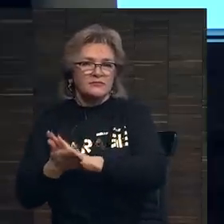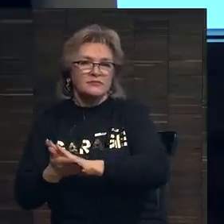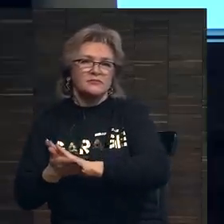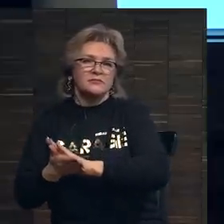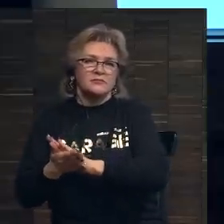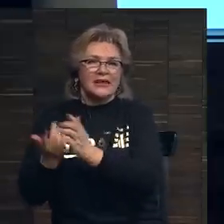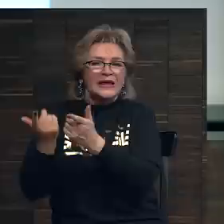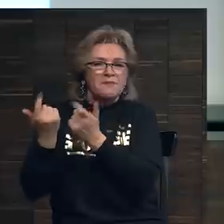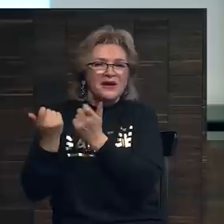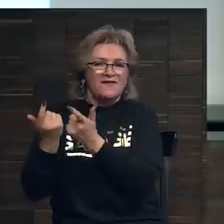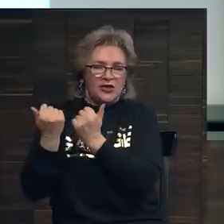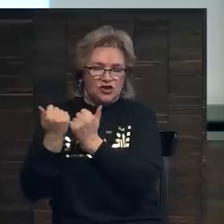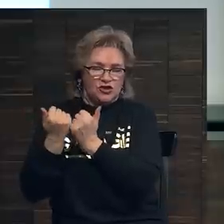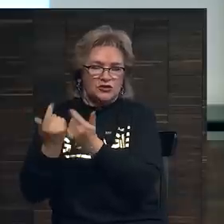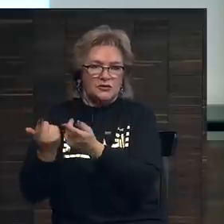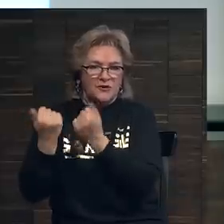привлечь